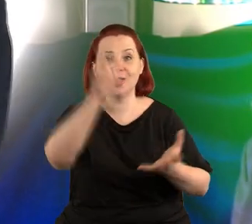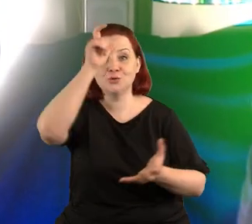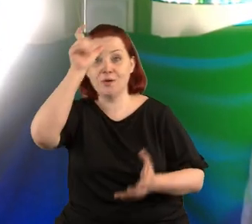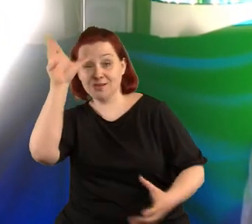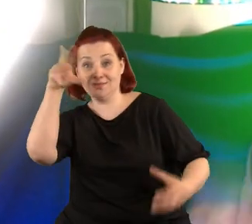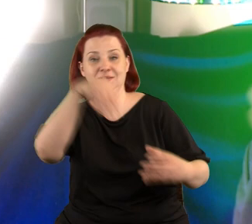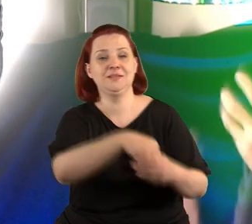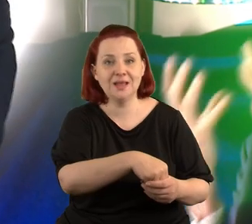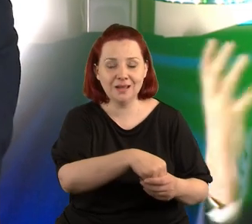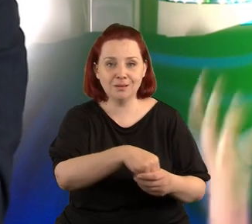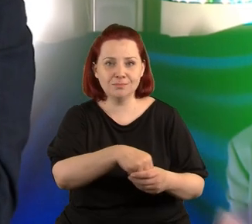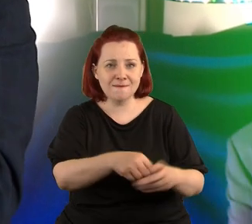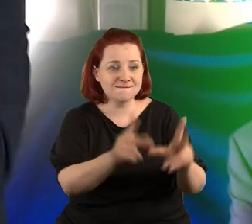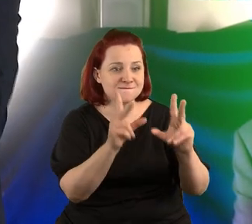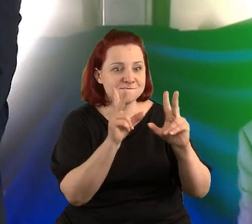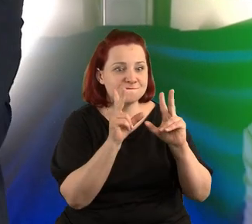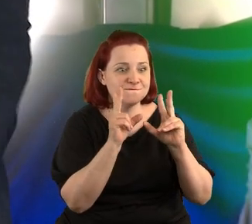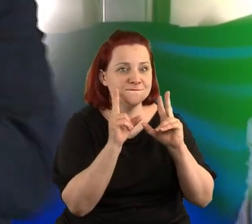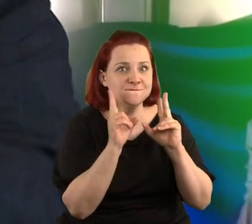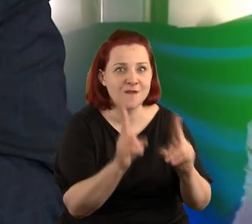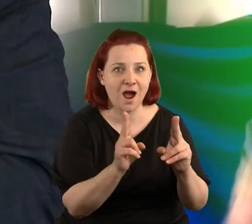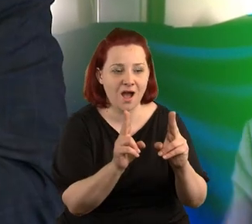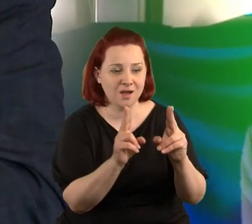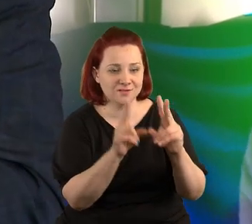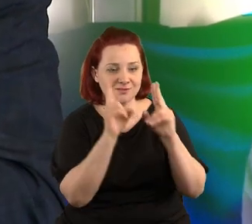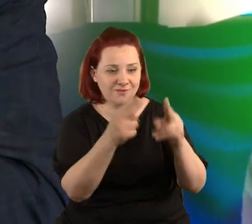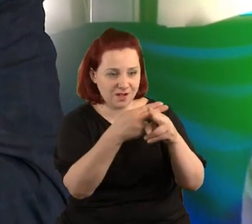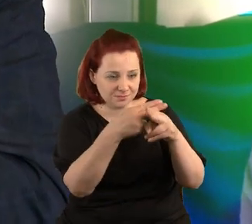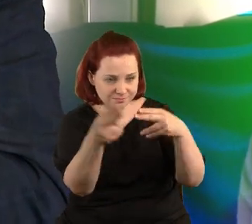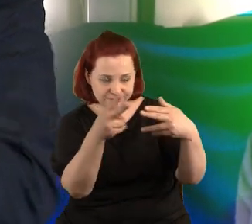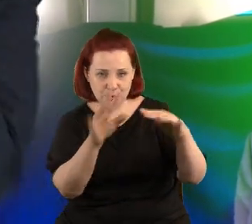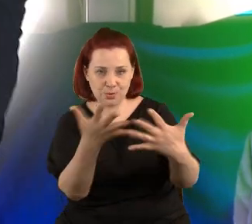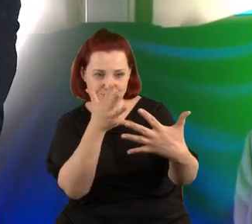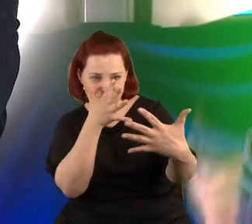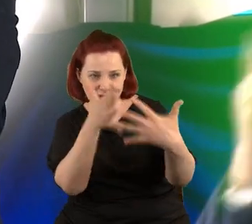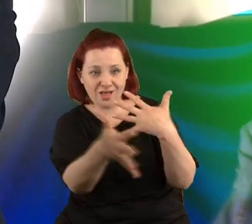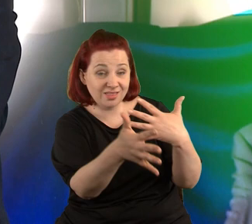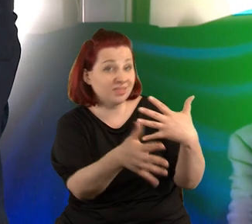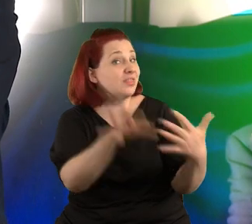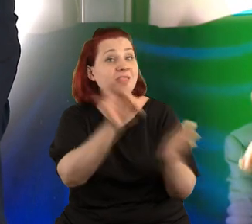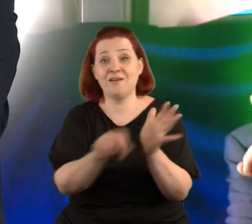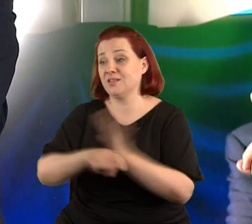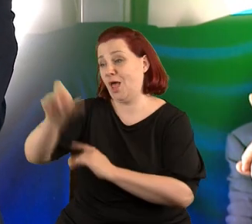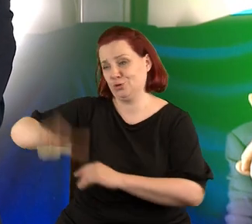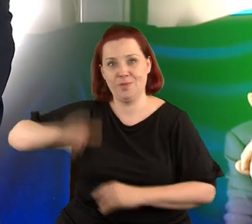Goły fakt jest przeźroczysty. Nawet dla naukowca.